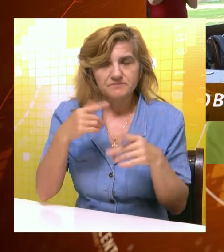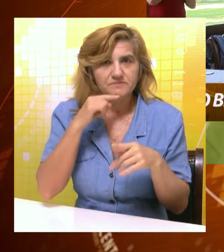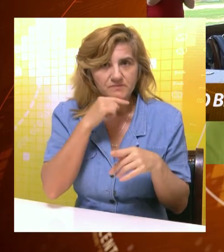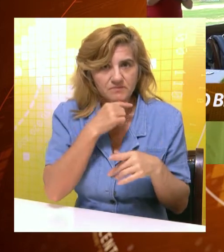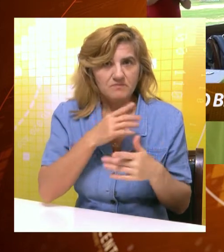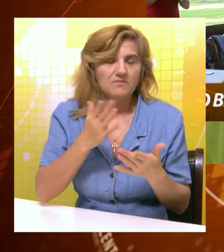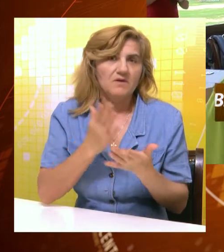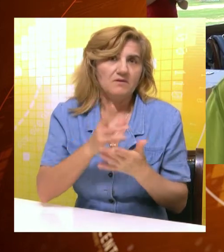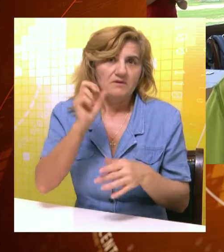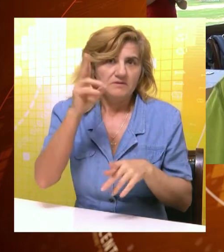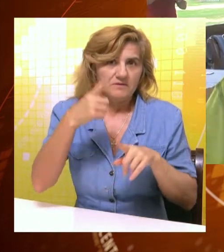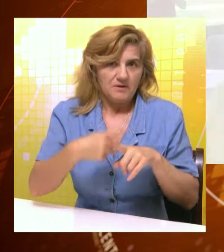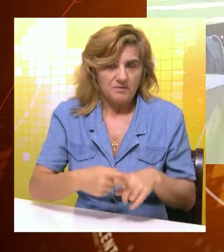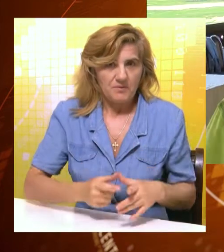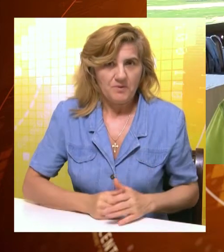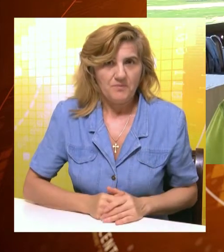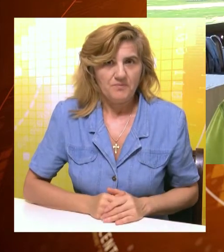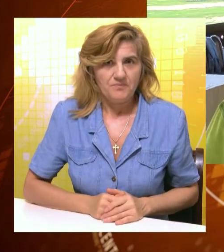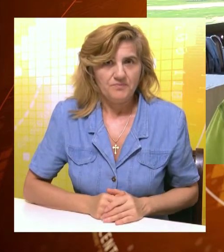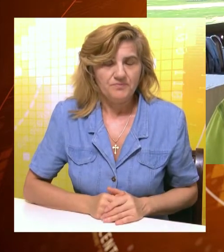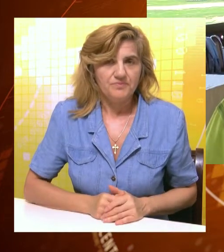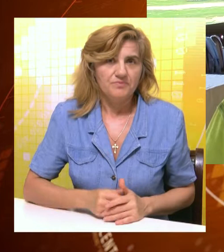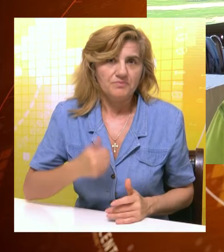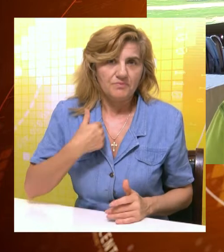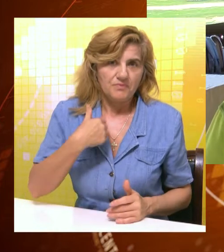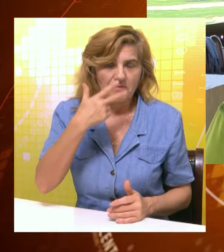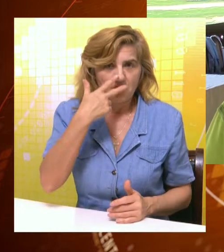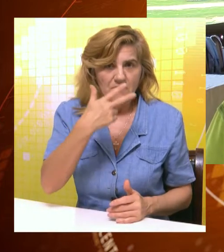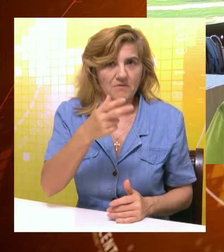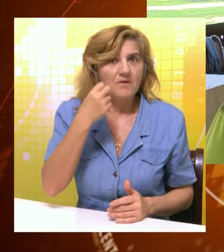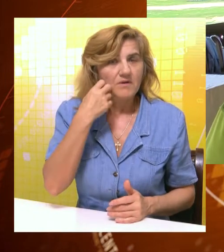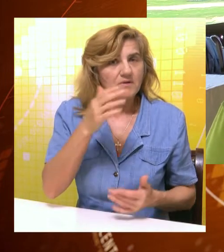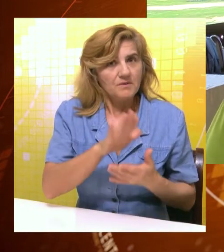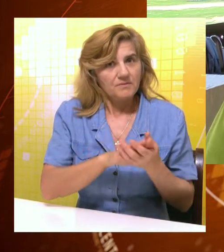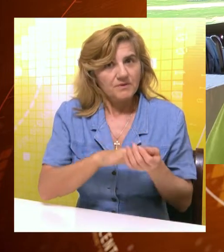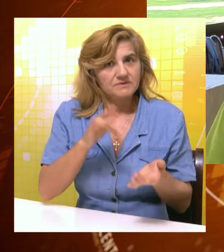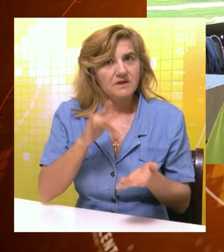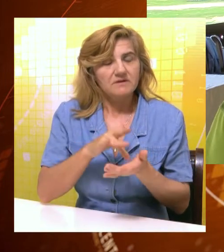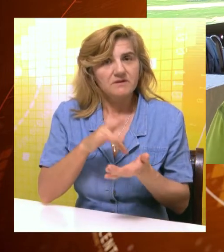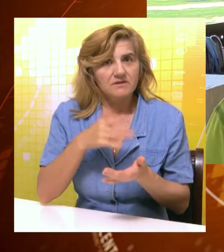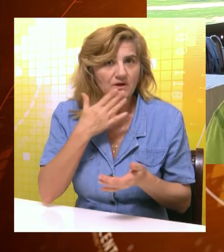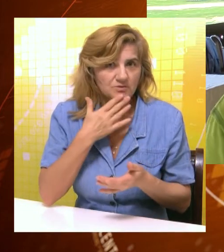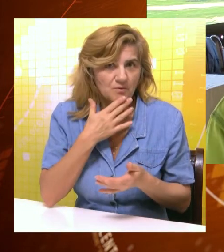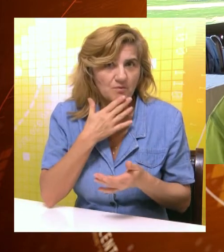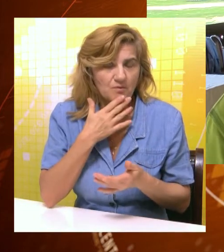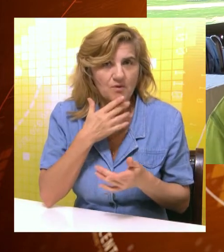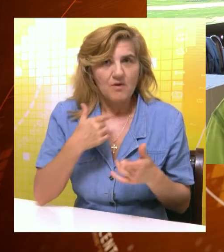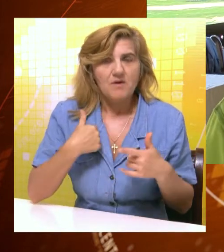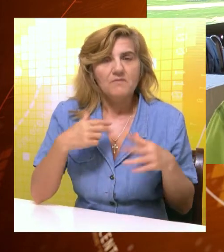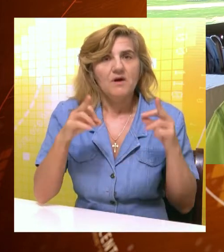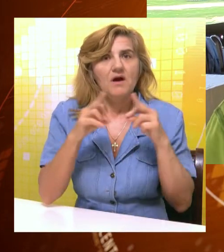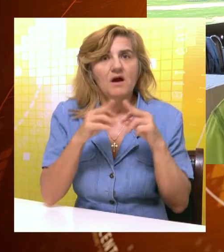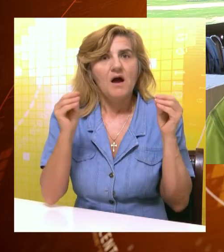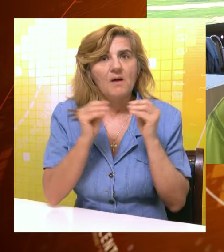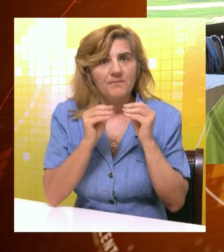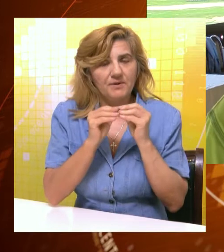već jeste 13. put. Ja sam motiv još tekao u Srednjoškoj kad su mi rekli da jako puno traže moj AB